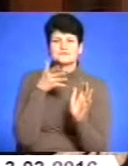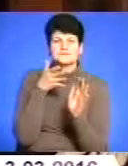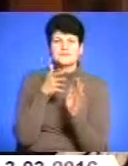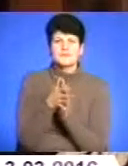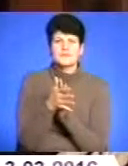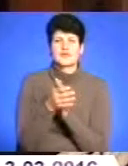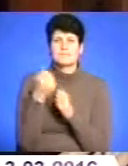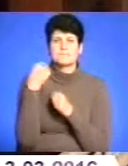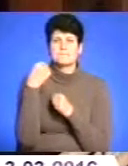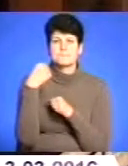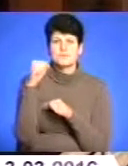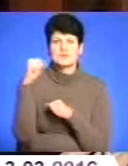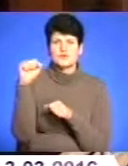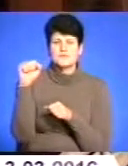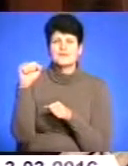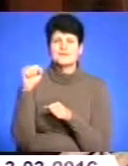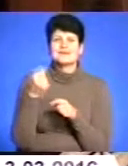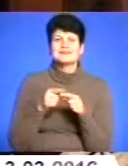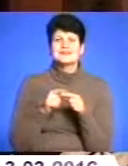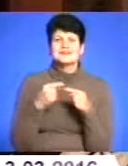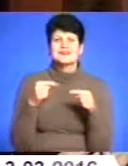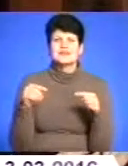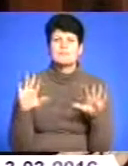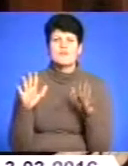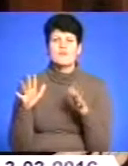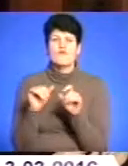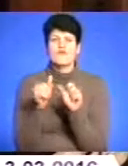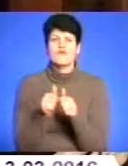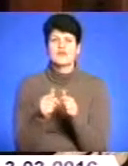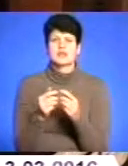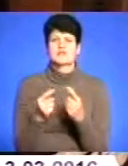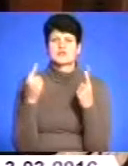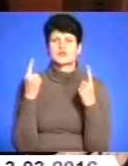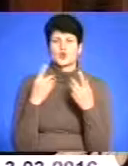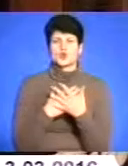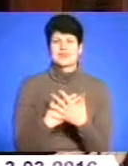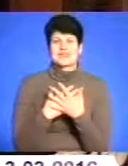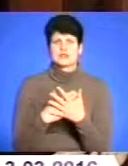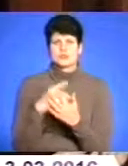таких кризових моментів у плані формування високої громадянської позиції.